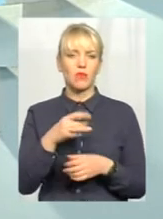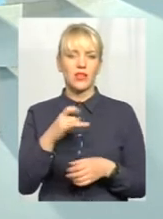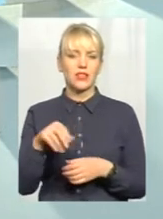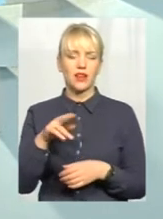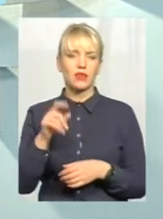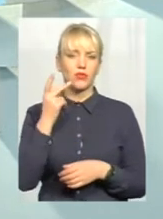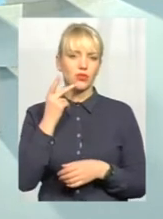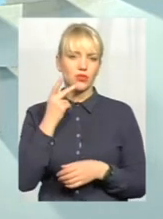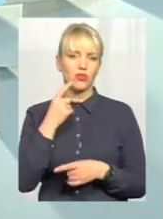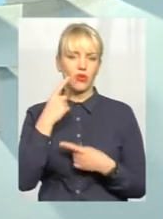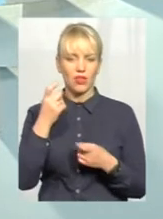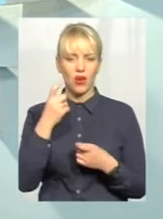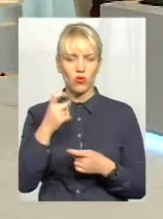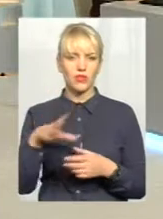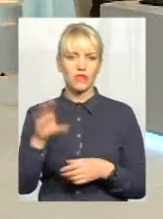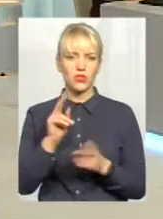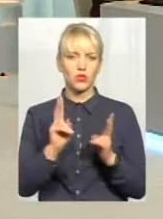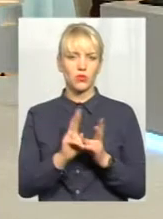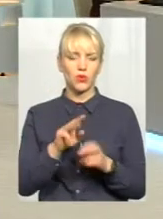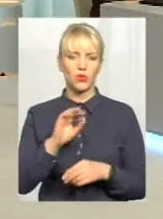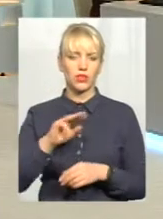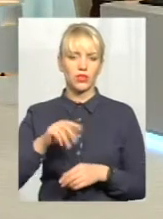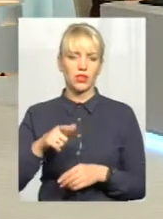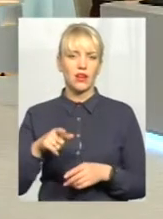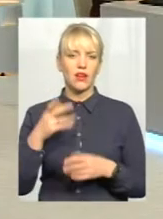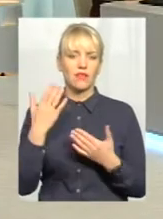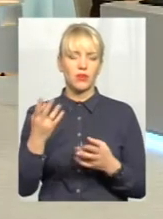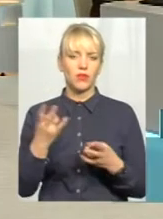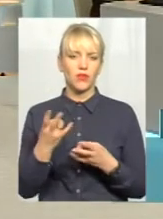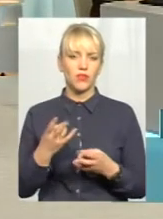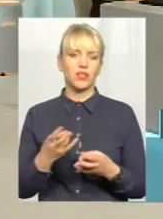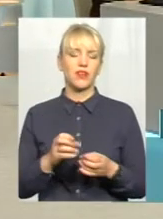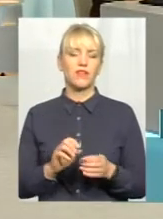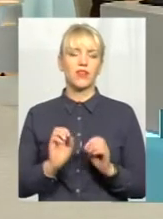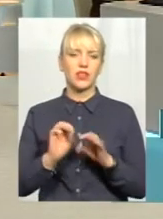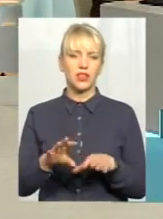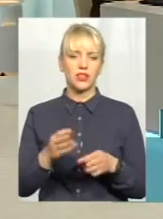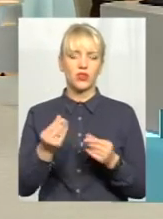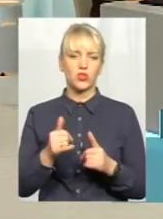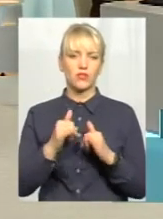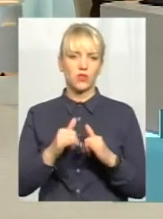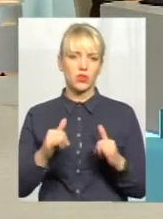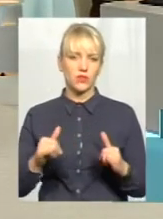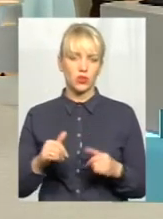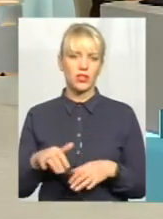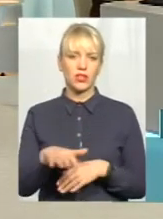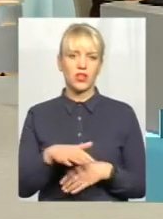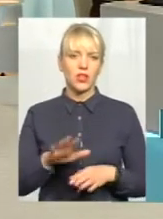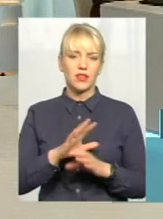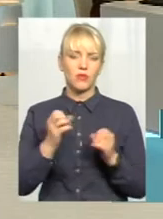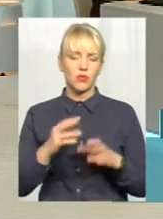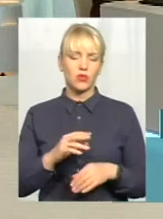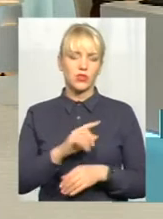наголошують на всіх зустрічах з ОТГ. Ви повинні вкладати кошти в розвиток території. Не просто фізичне латання